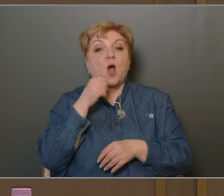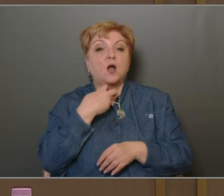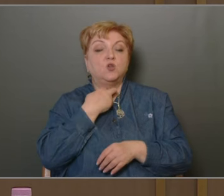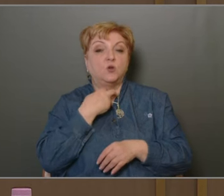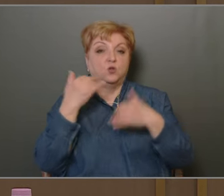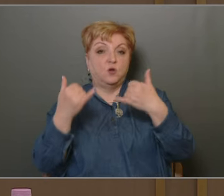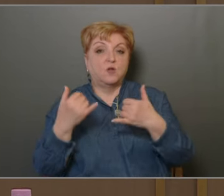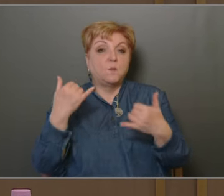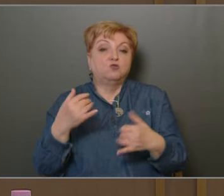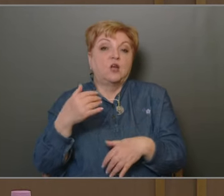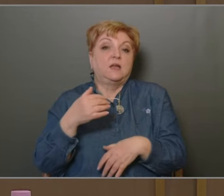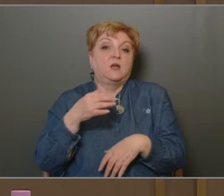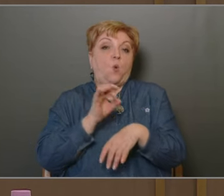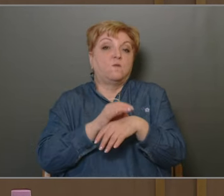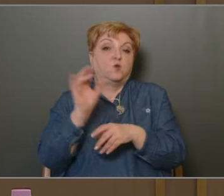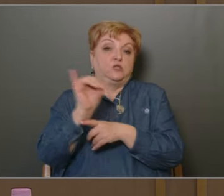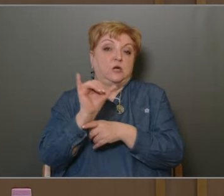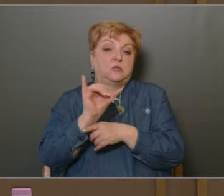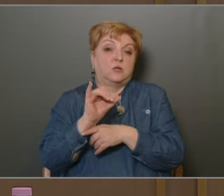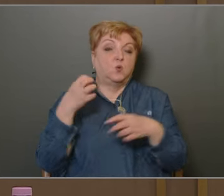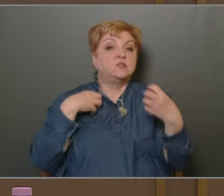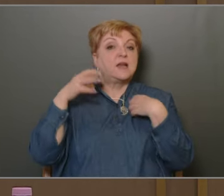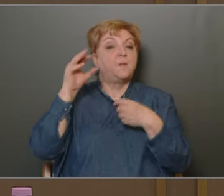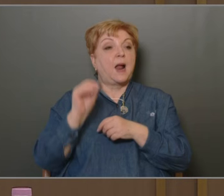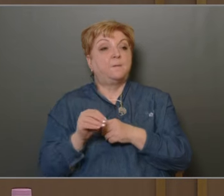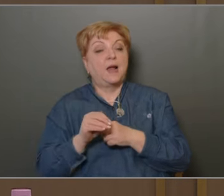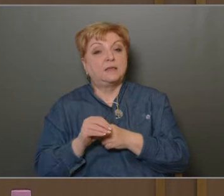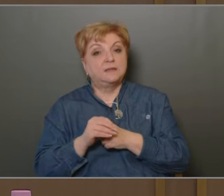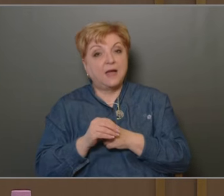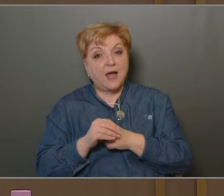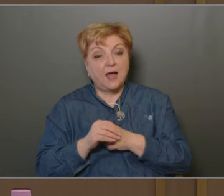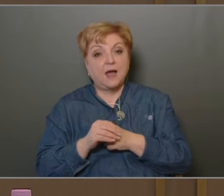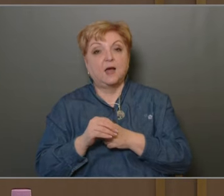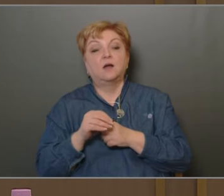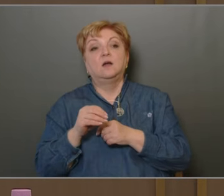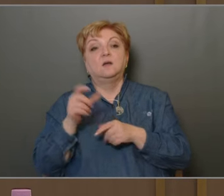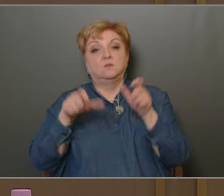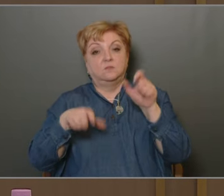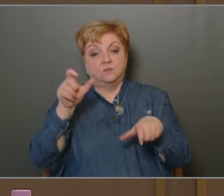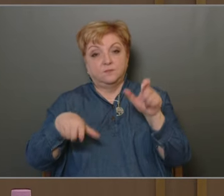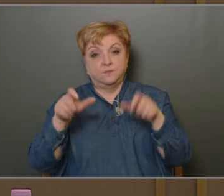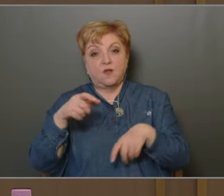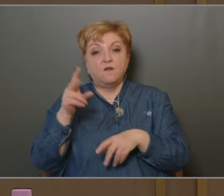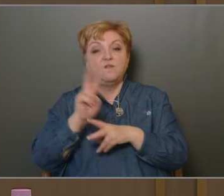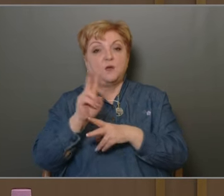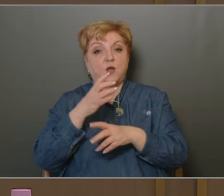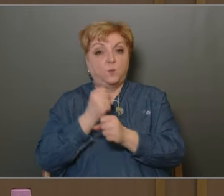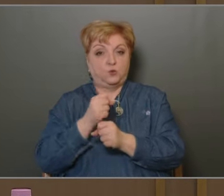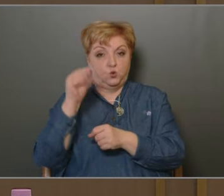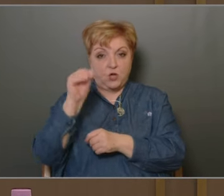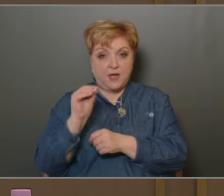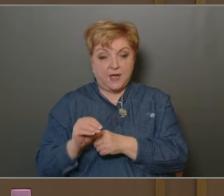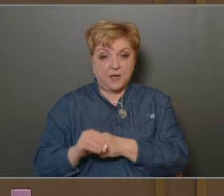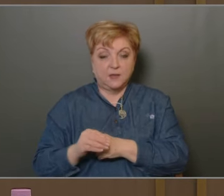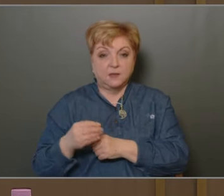javasoljuk a mostani orvosigazgatót. Szerepel még benne a felülővédelmi személyi összetétele, a személyek nem változnak, egy